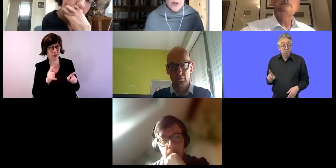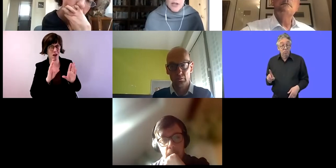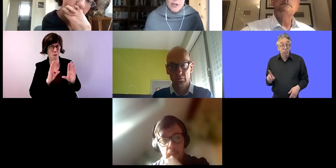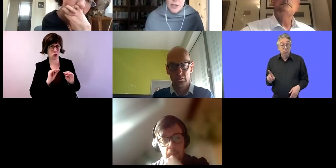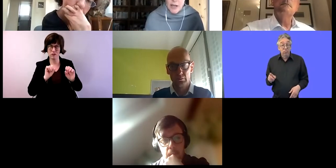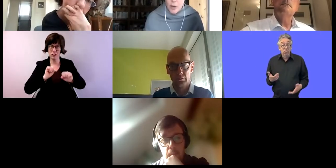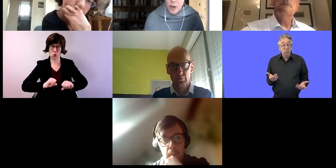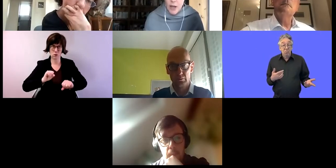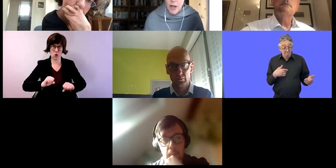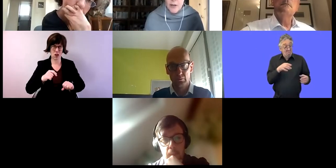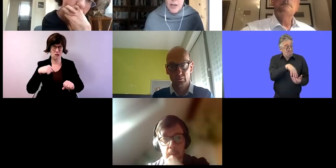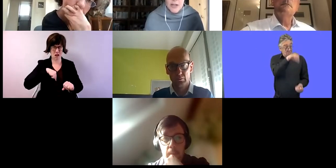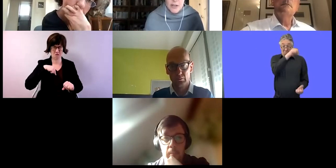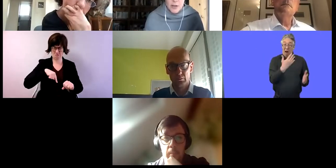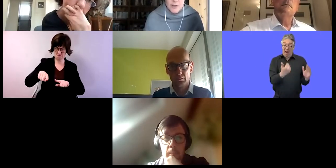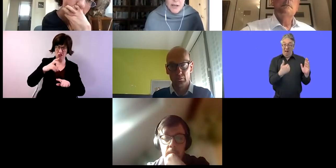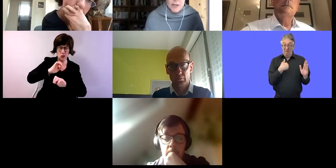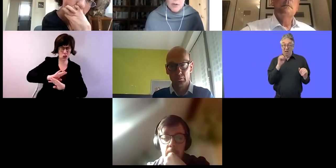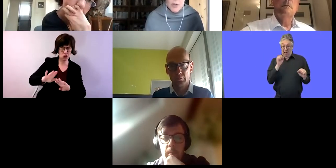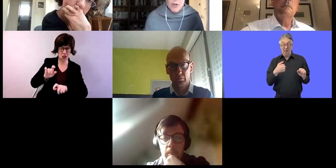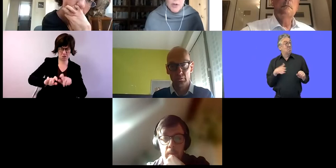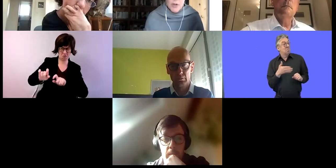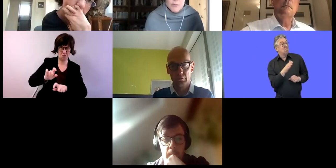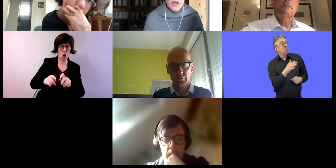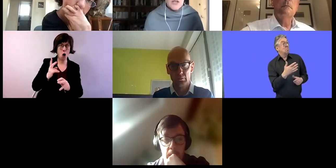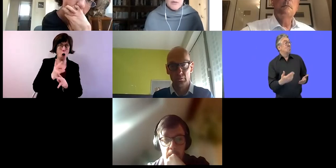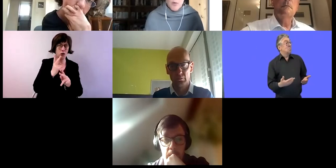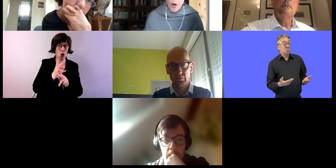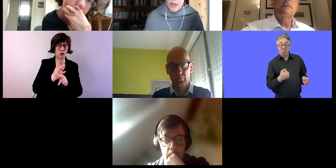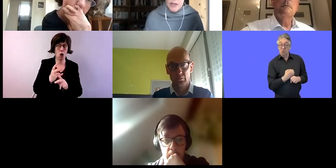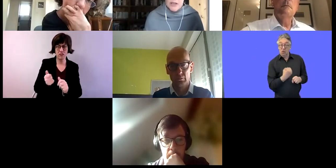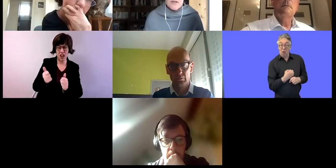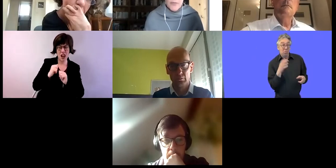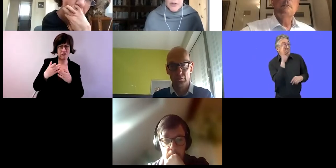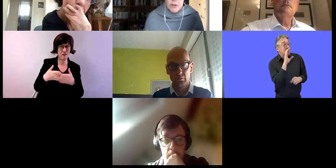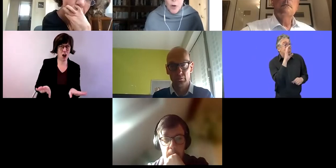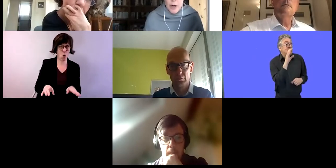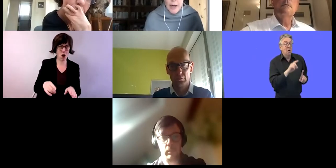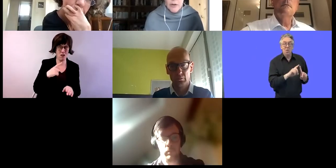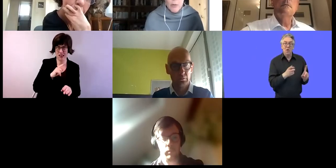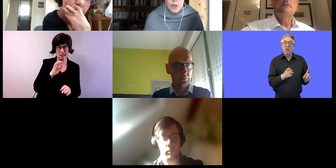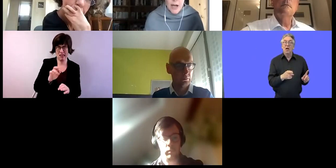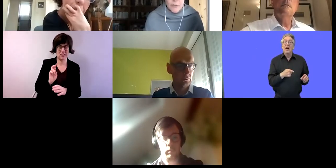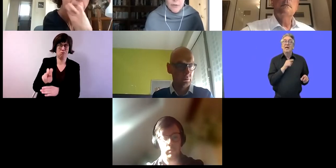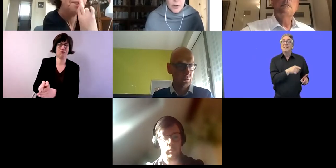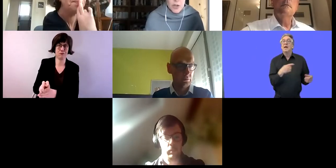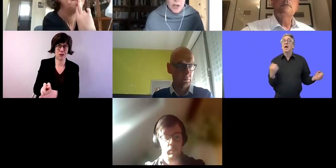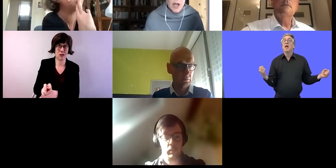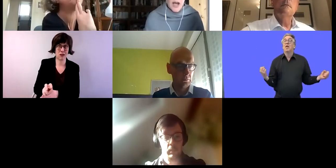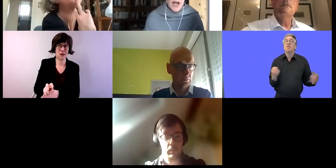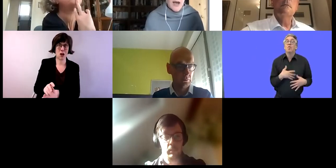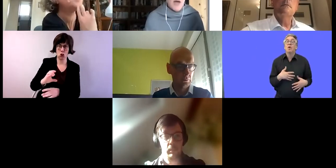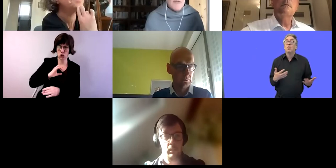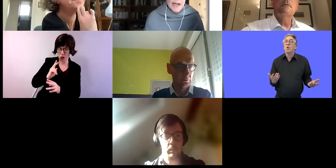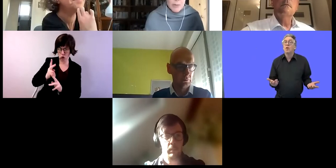finden. Und man hatte aber dann oft Angst, dass man die Hilfe verliert als behinderte Person, wenn man nicht sofort diese Chance